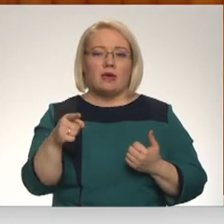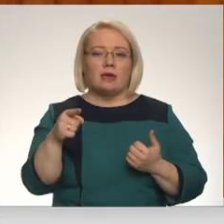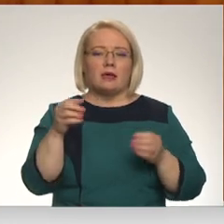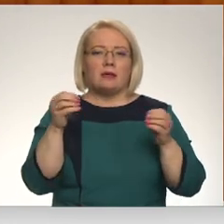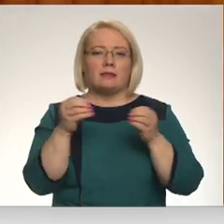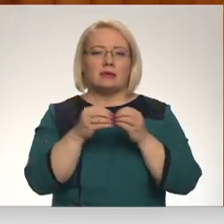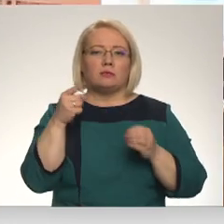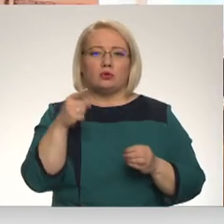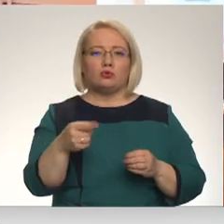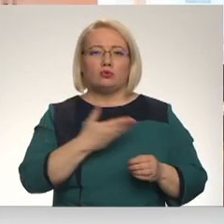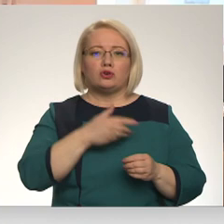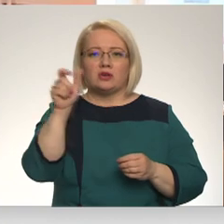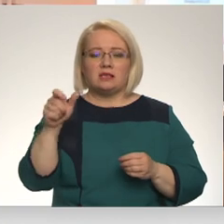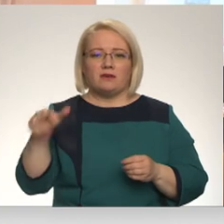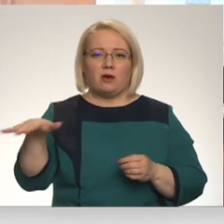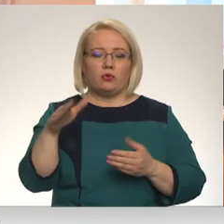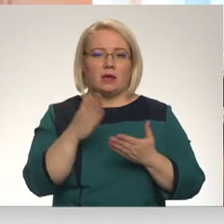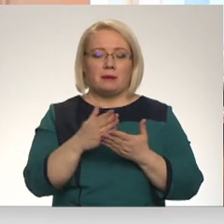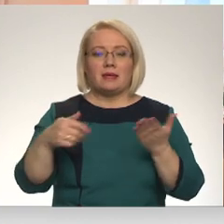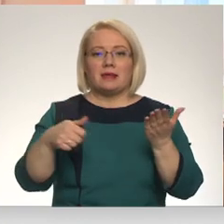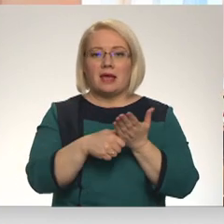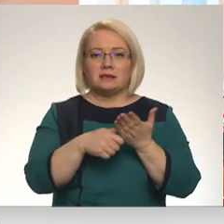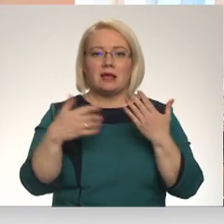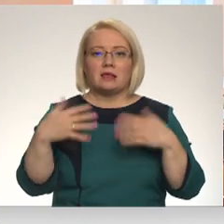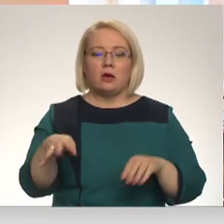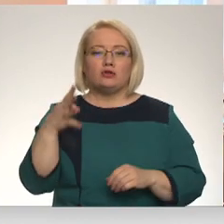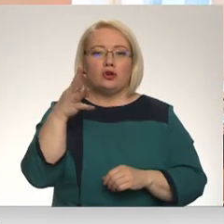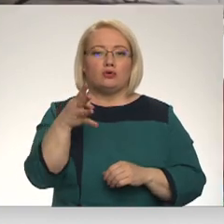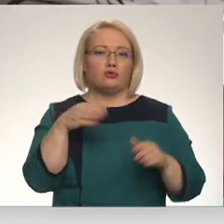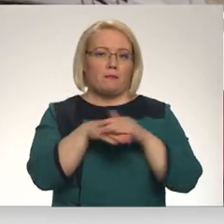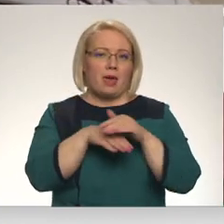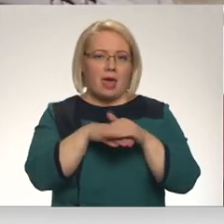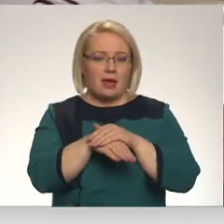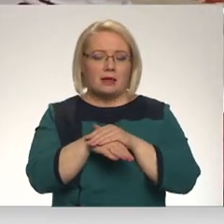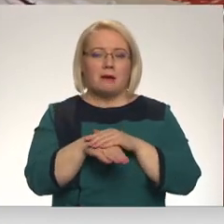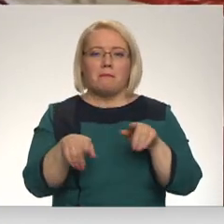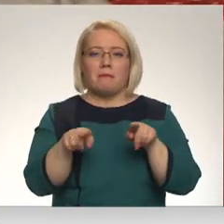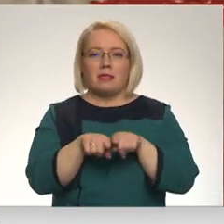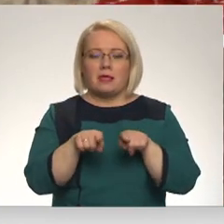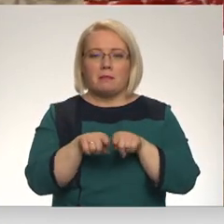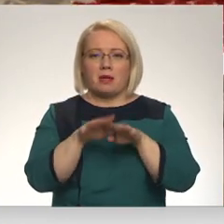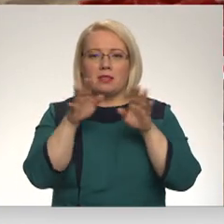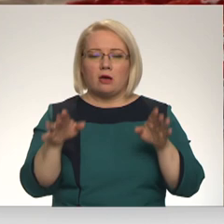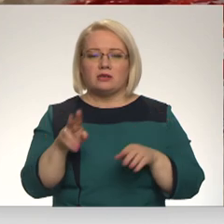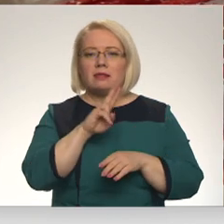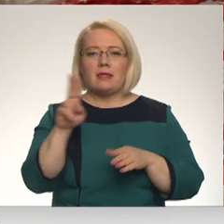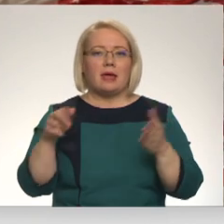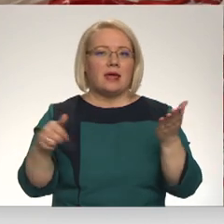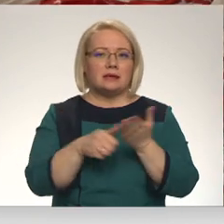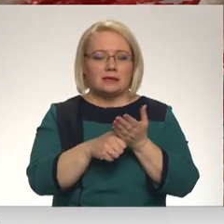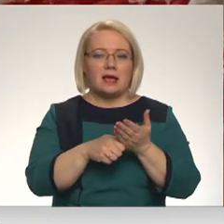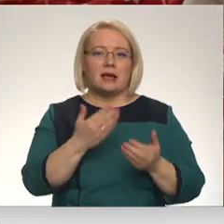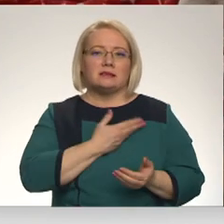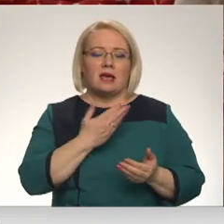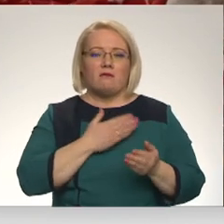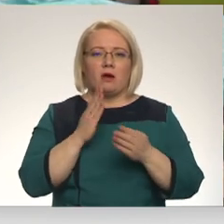tūkstoši iedzīvotāju, bet šobrīd reģistrētu jau vairāk nekā četri tūkstoši bēgļu, bet tikpat daudz ir arī nereģistrētu, kas mīt pie